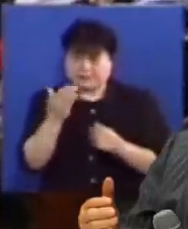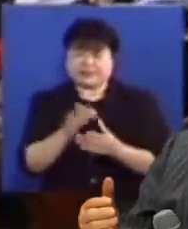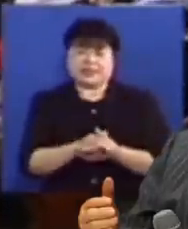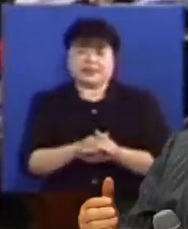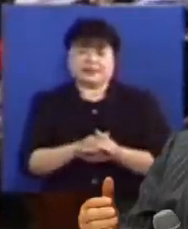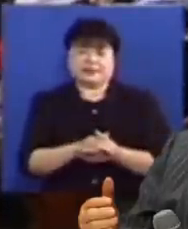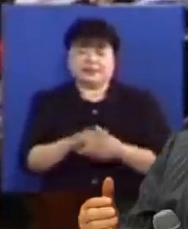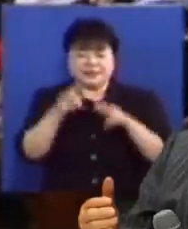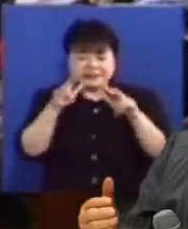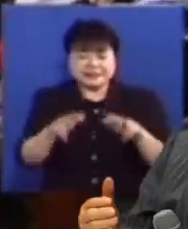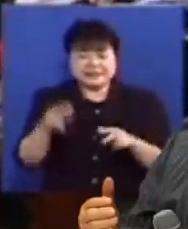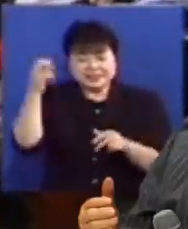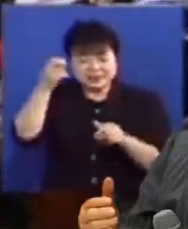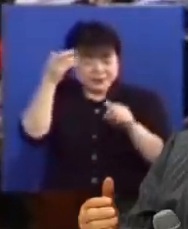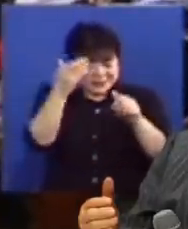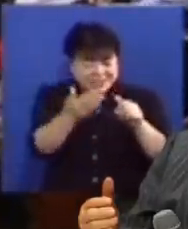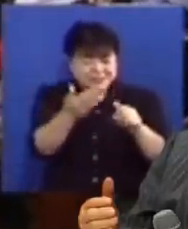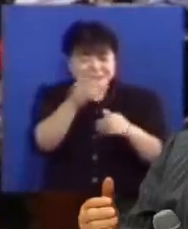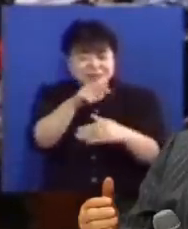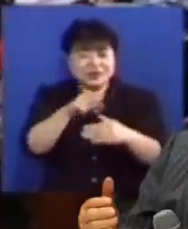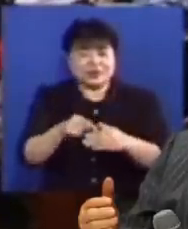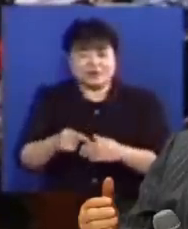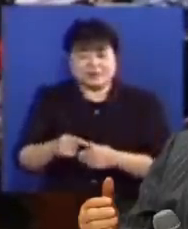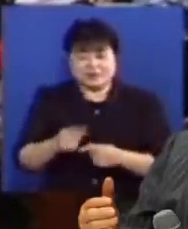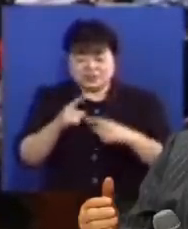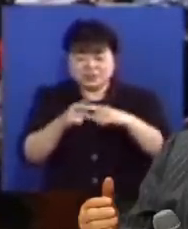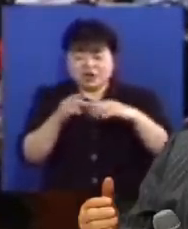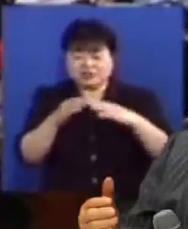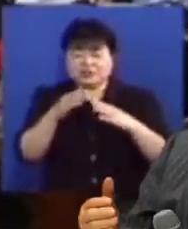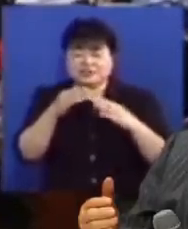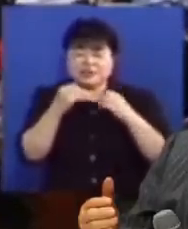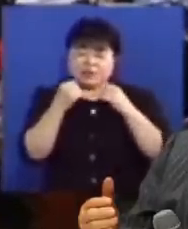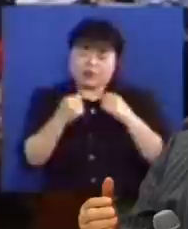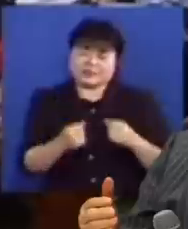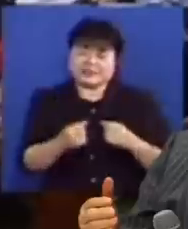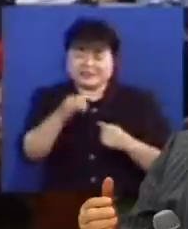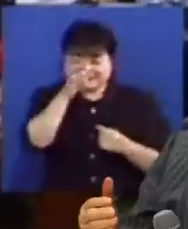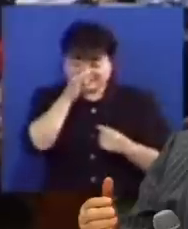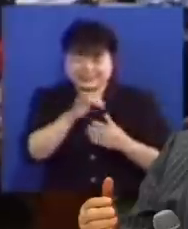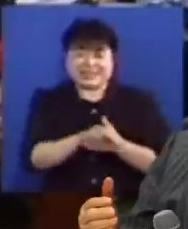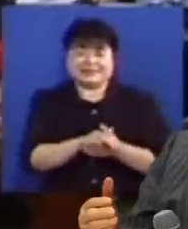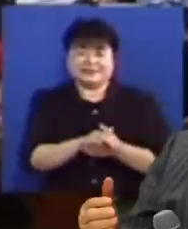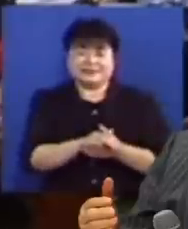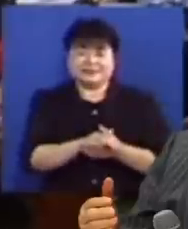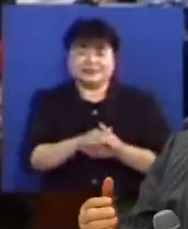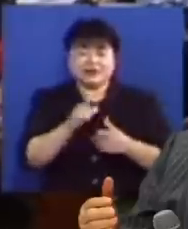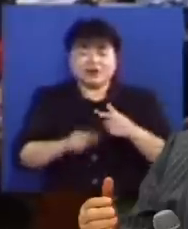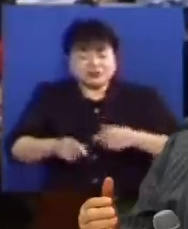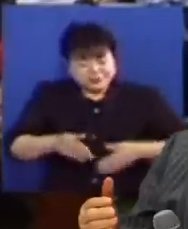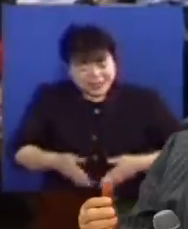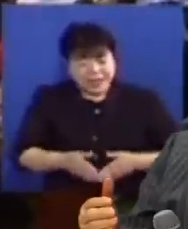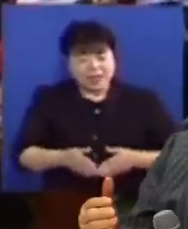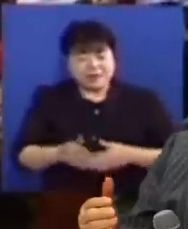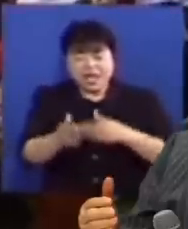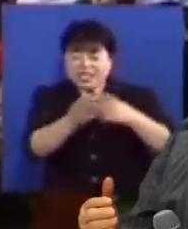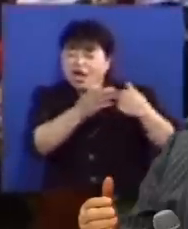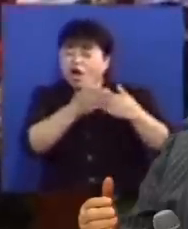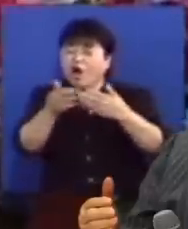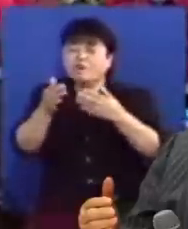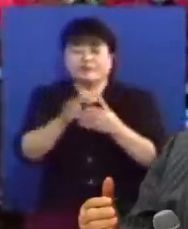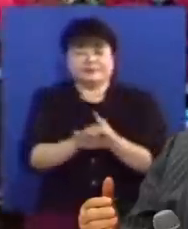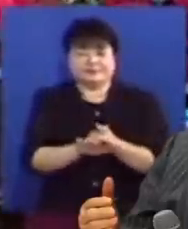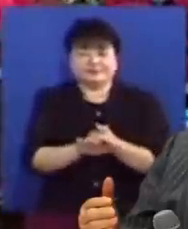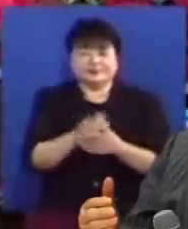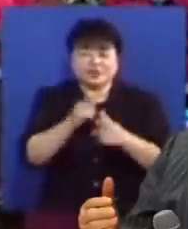이제는 성령이 여러분을 성전 삼고 들어와 계신 것입니다 이것을 중생의 체험이라고 말하는